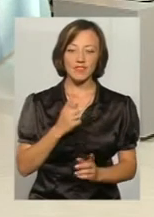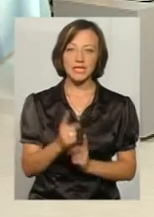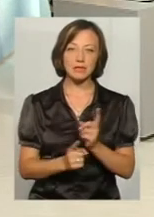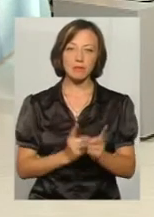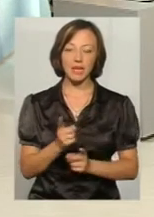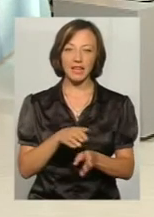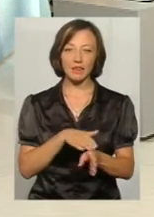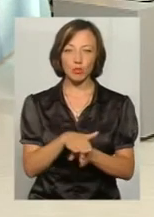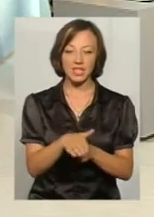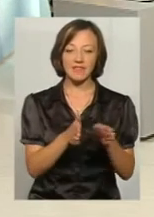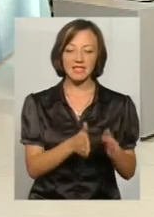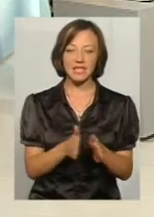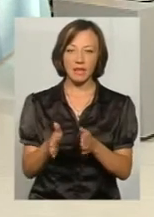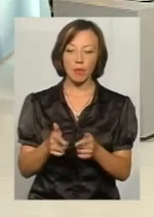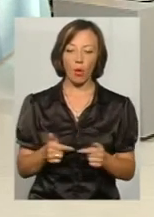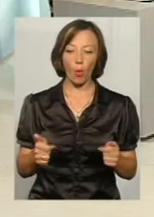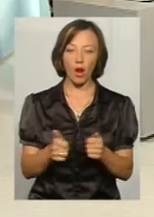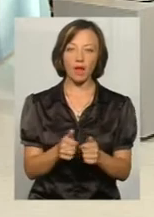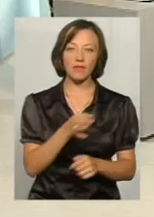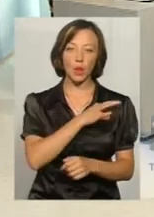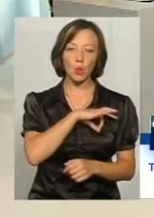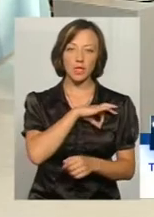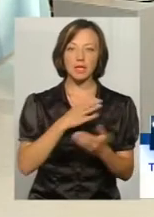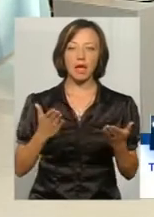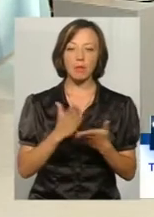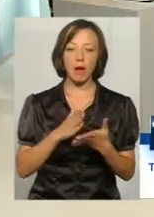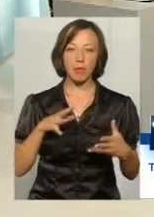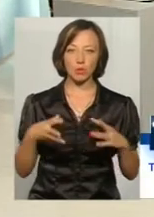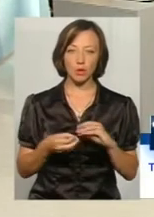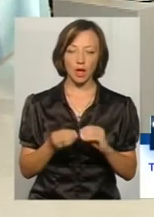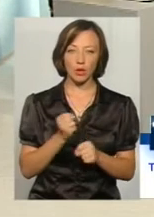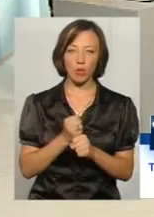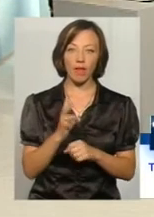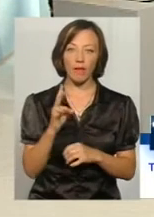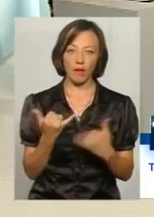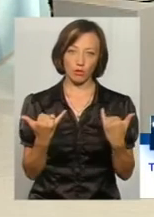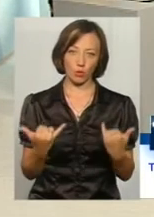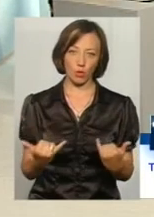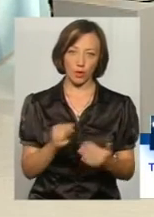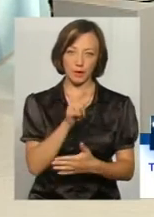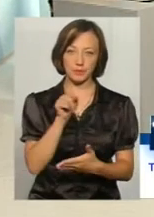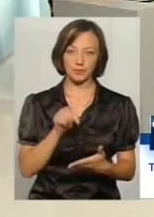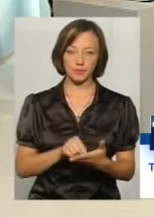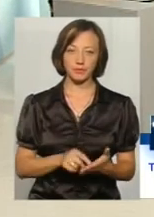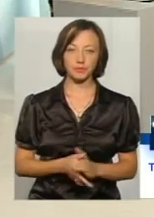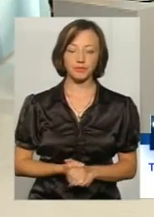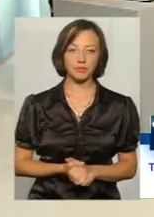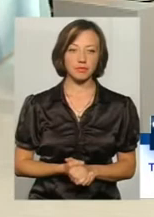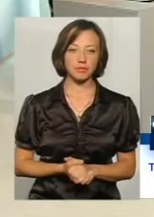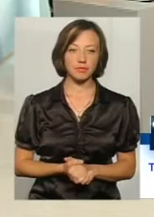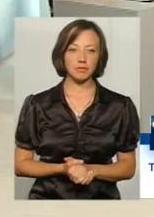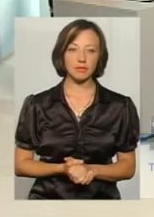в системі органів юстиції, які маємо результати роботи на сьогодні. Пані Світлана. Дякую за запитання.